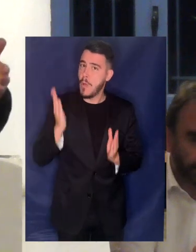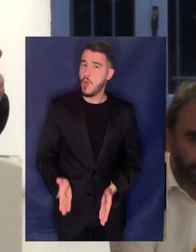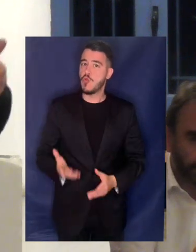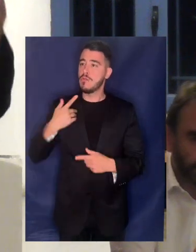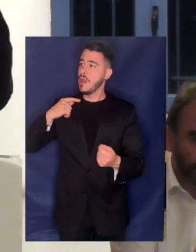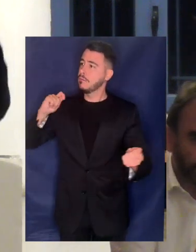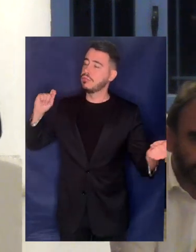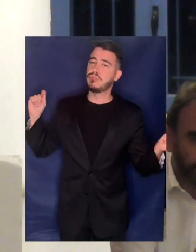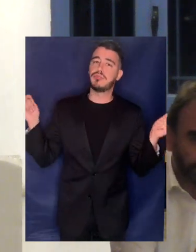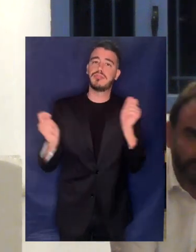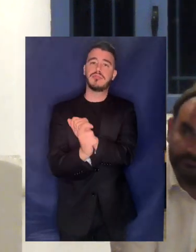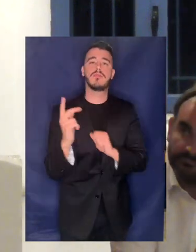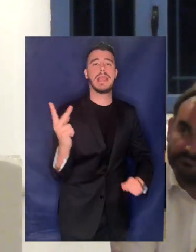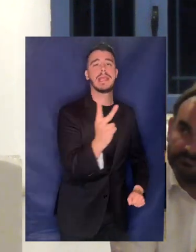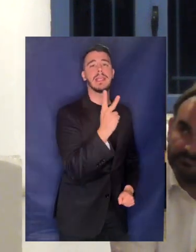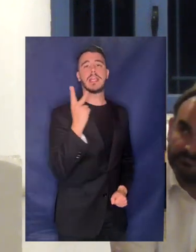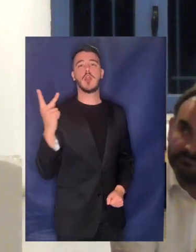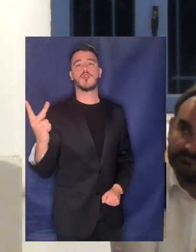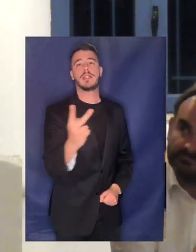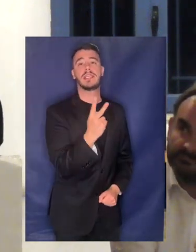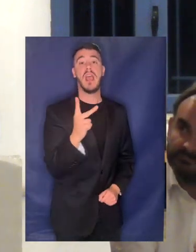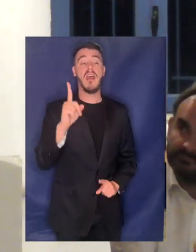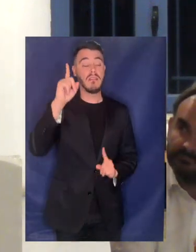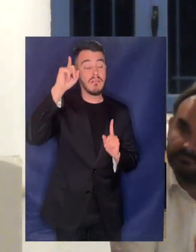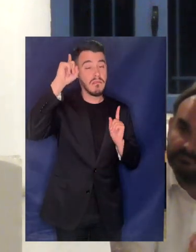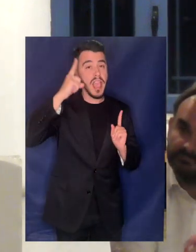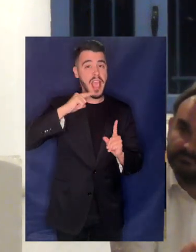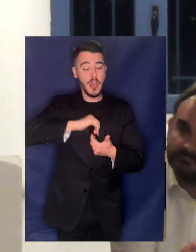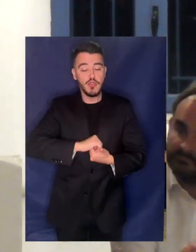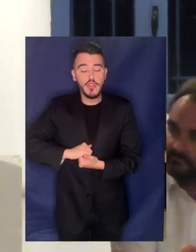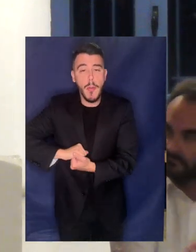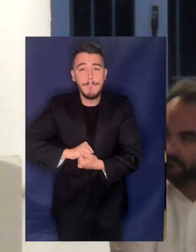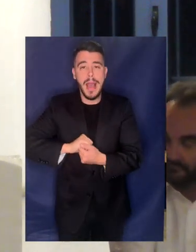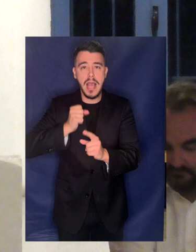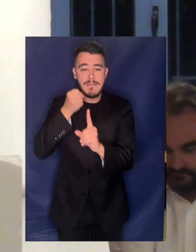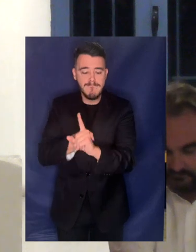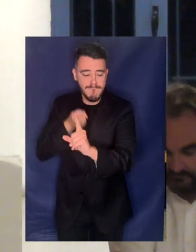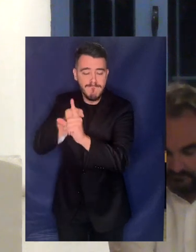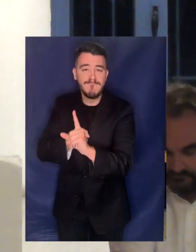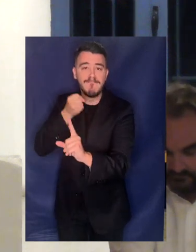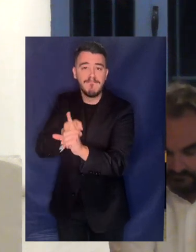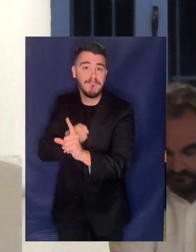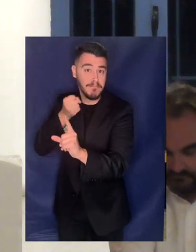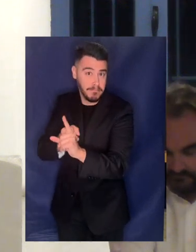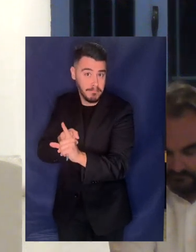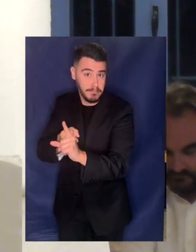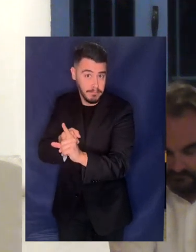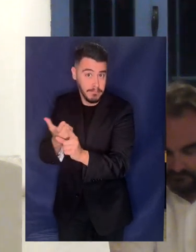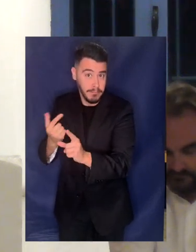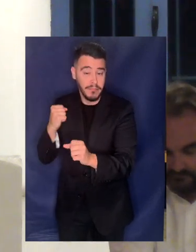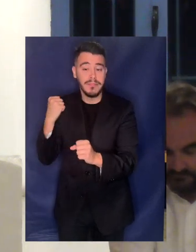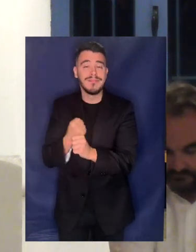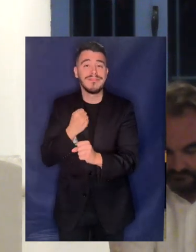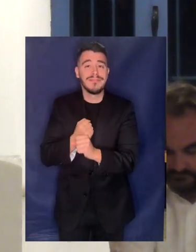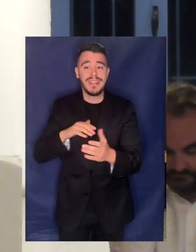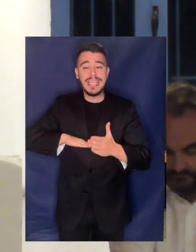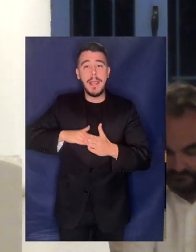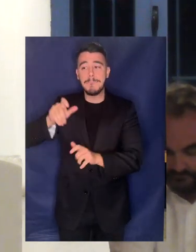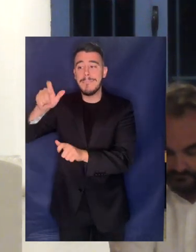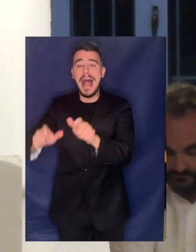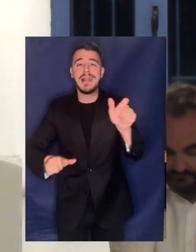βεβαίως Γιώργο και συνδικαλιστικός αγώνας και νομικός αγώνας διότι οι εργαζόμενοι ήτανε η εχμή του